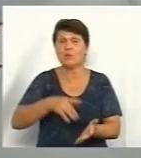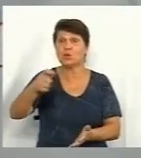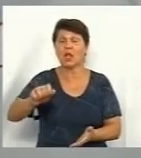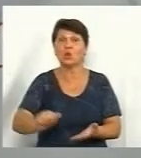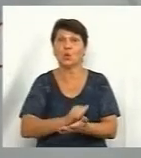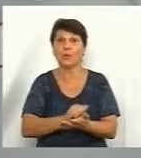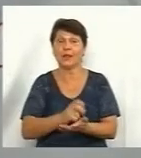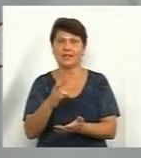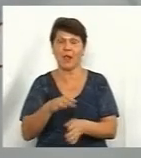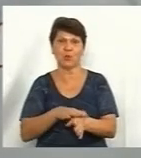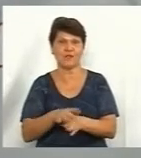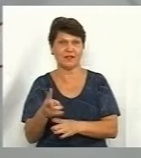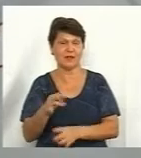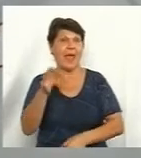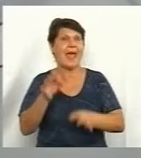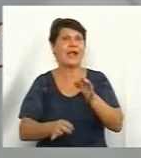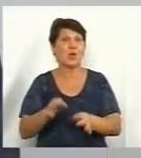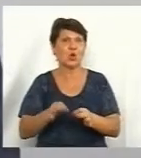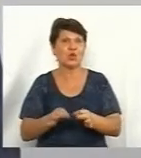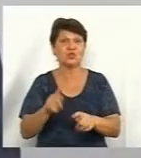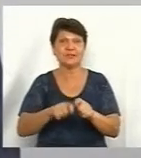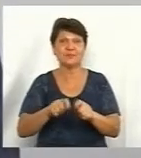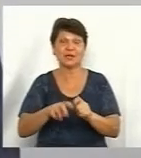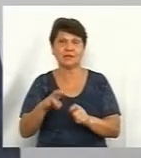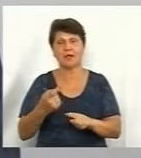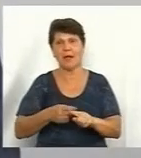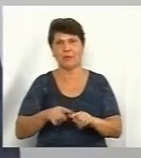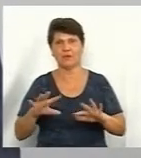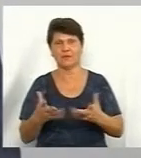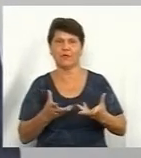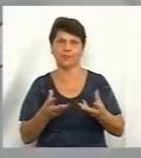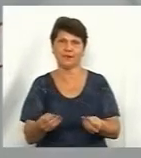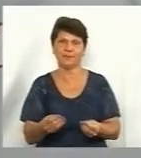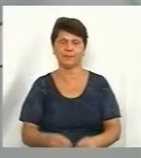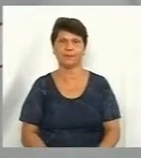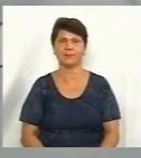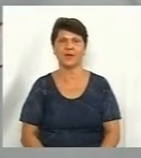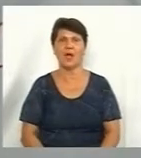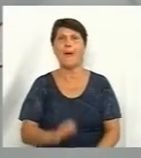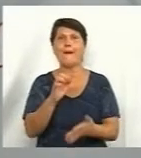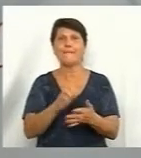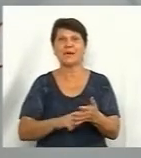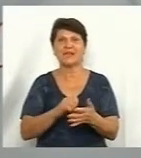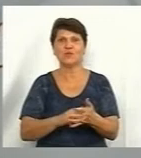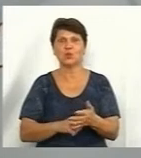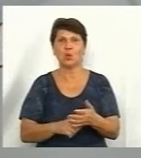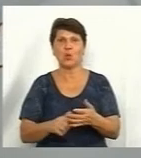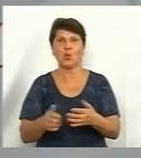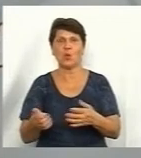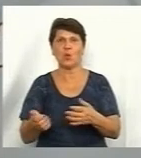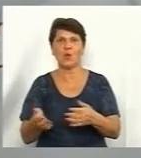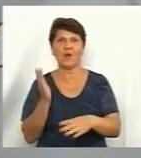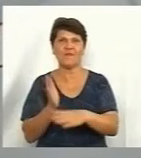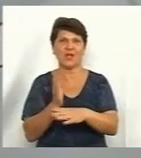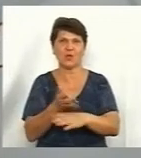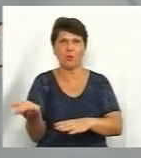проведення або екологічних експертизів в тому випадку, або в цьому випадку на оцінку впливу на діки. приводу вирубки лісу. Інспекція перевірила, це мало